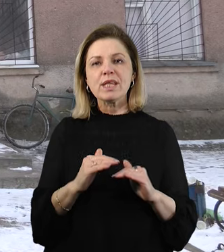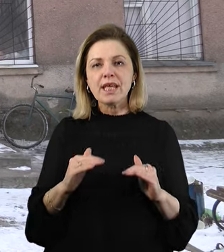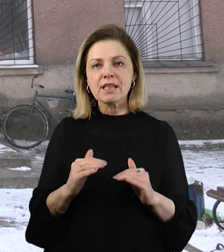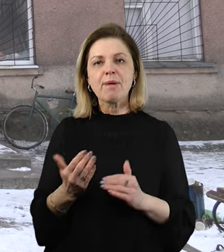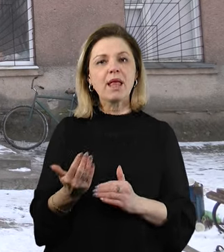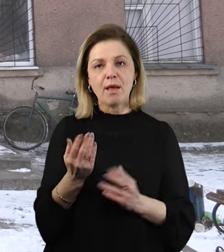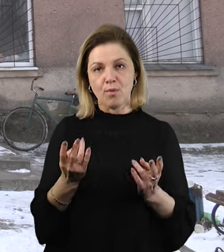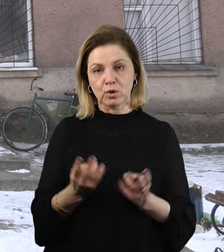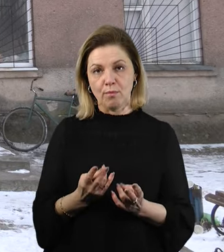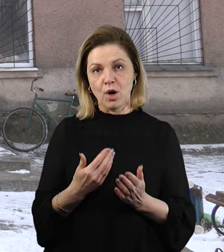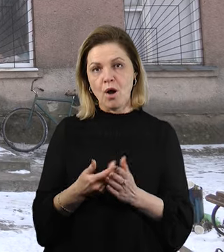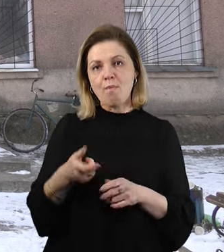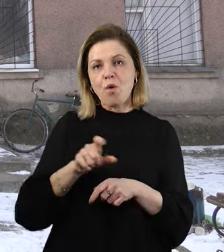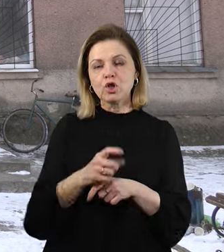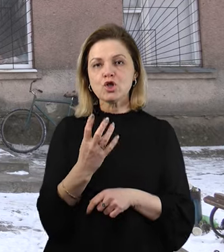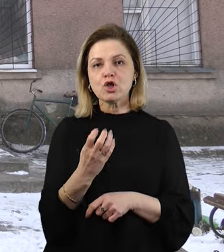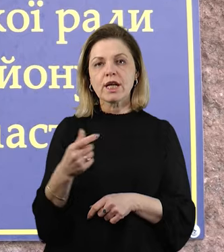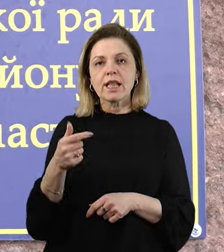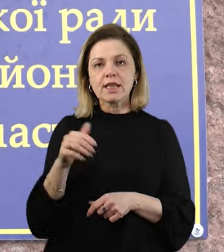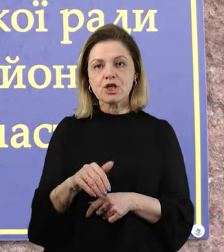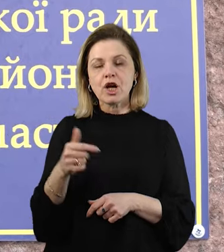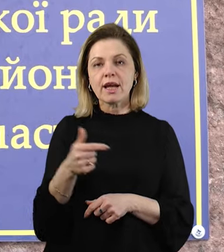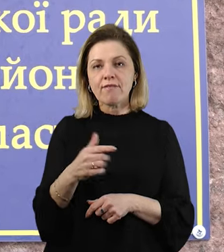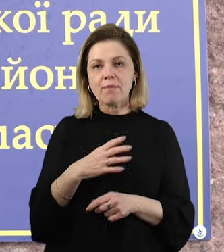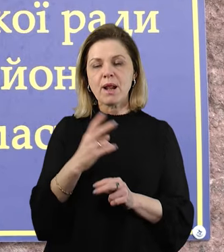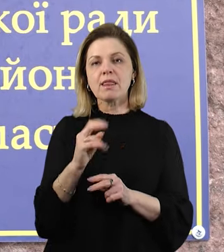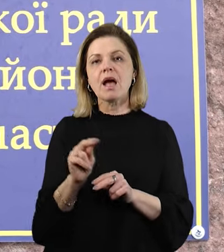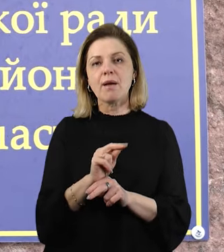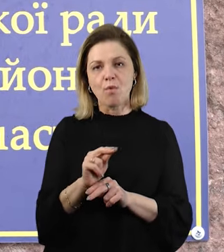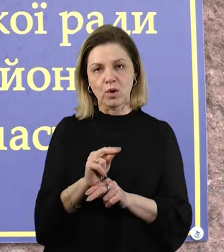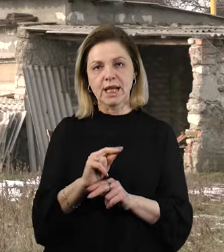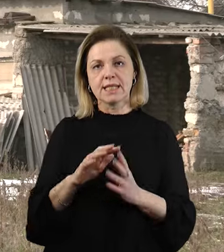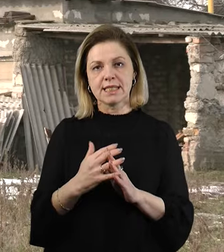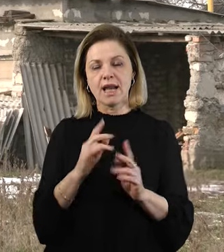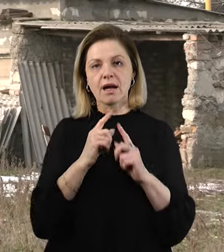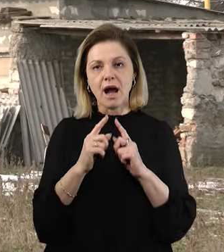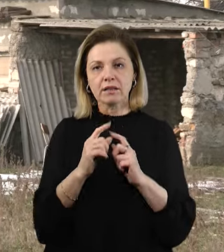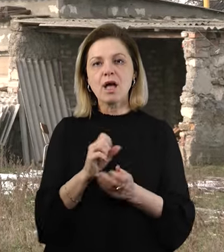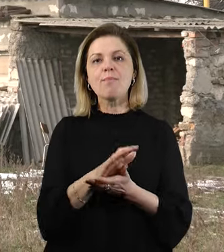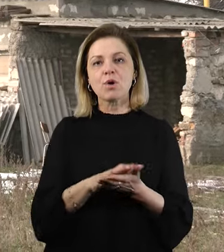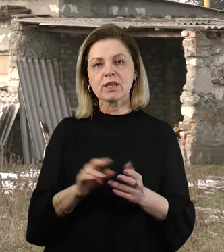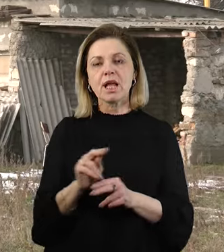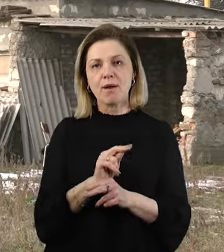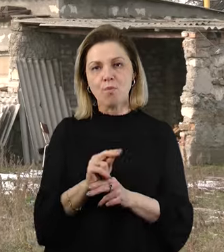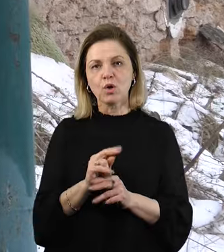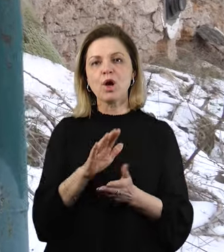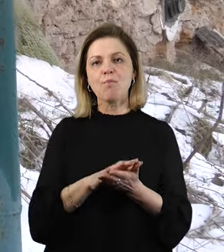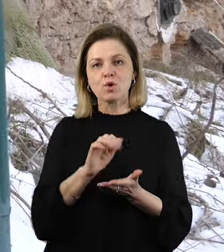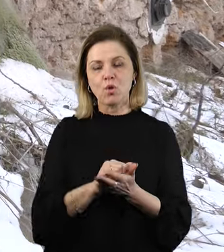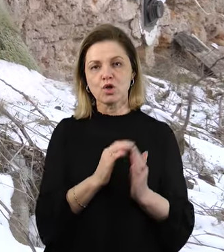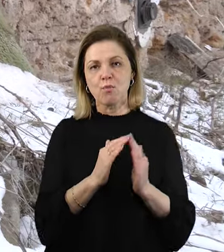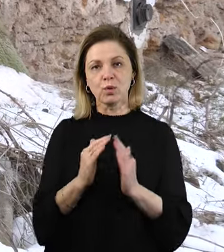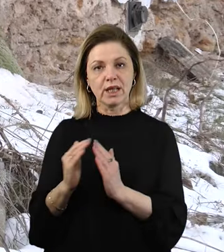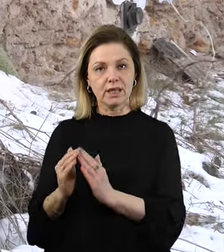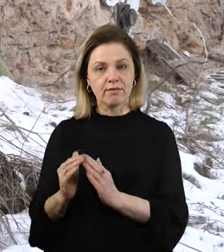потребують. Понад 400 тисяч гривень витратили й на ремонт будівлі сільради. Триває відновлення пошкоджених будинків, говорить староста котляревого